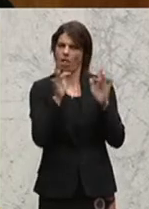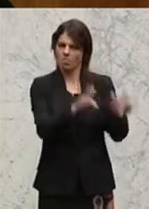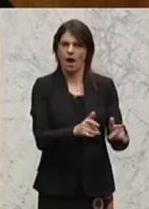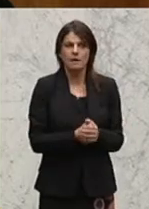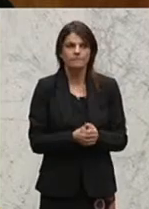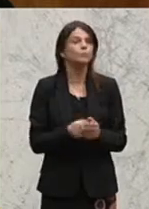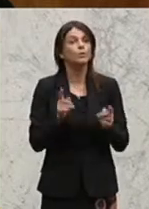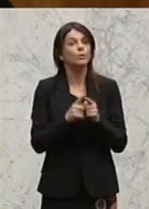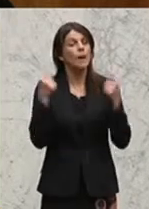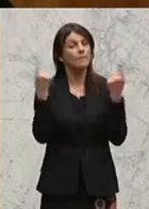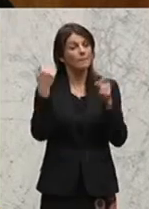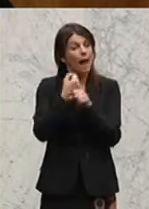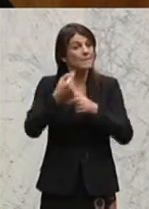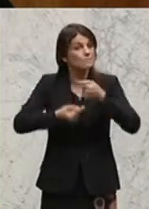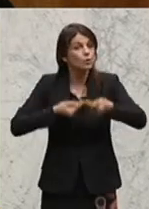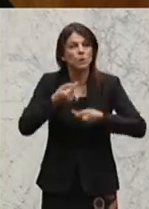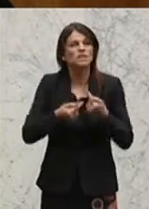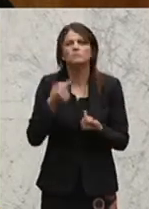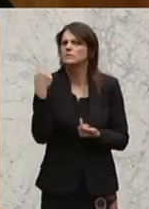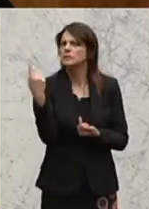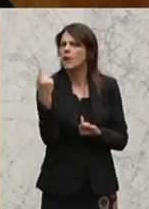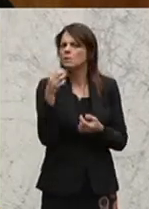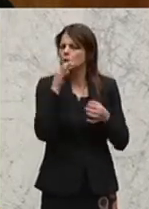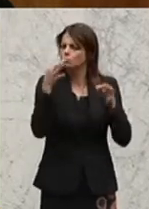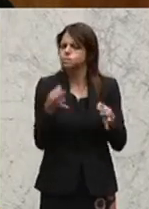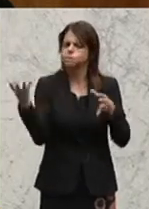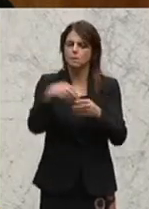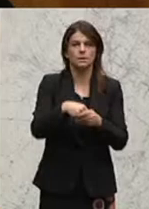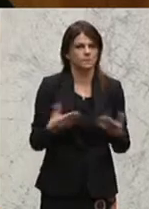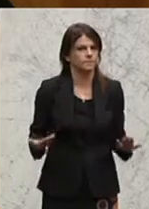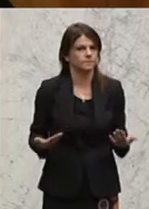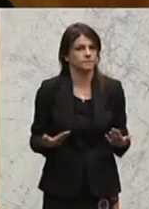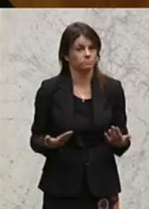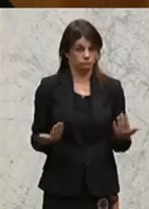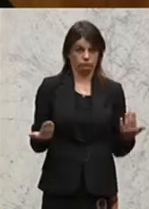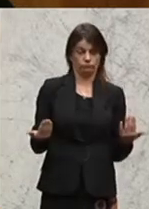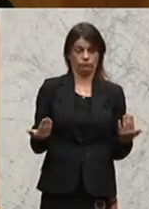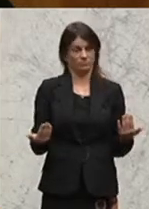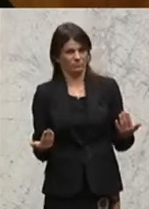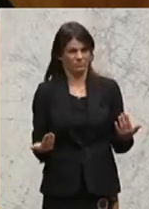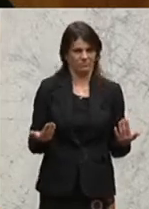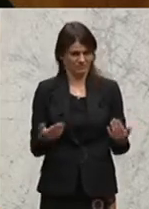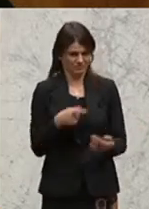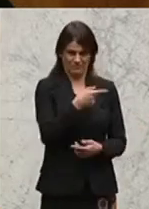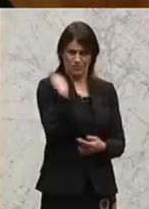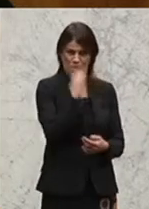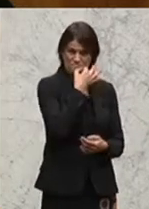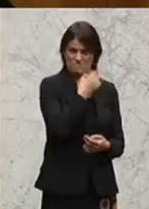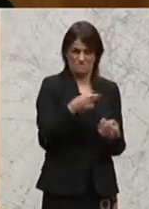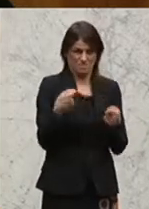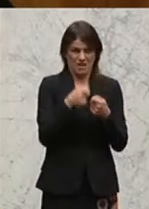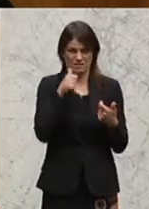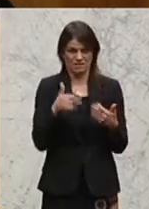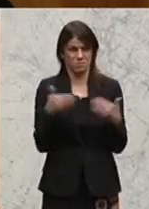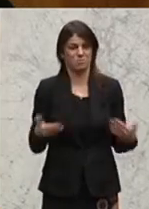in den betrieblichen Arbeitsprozess nicht unmittelbar eingegliedert ist. Das ist doch hier nicht der Fall. Das